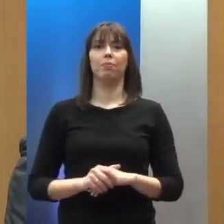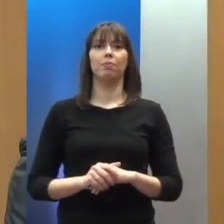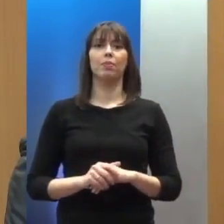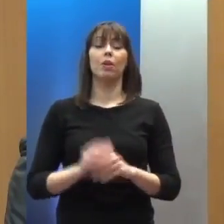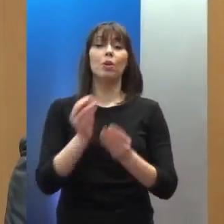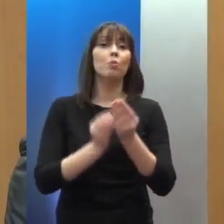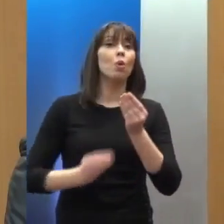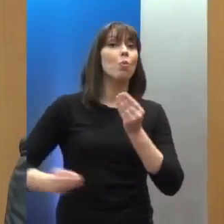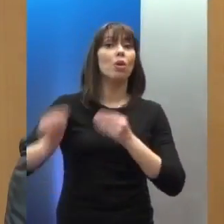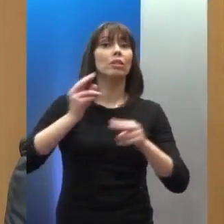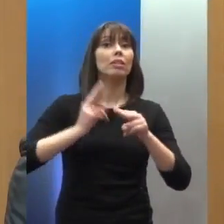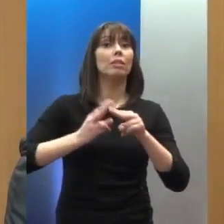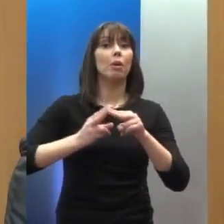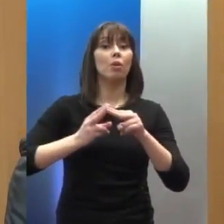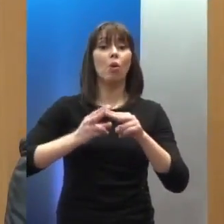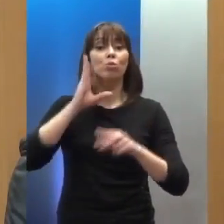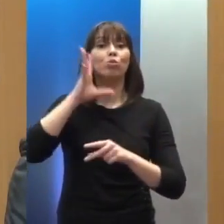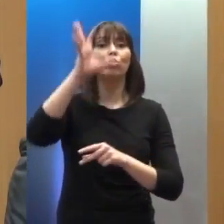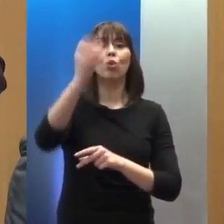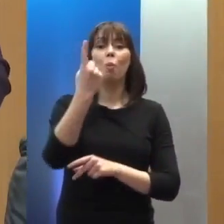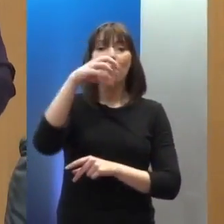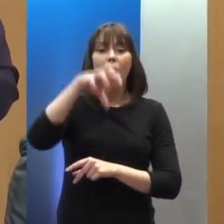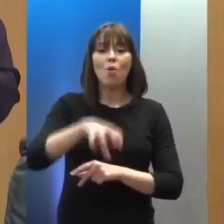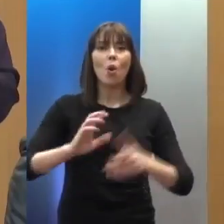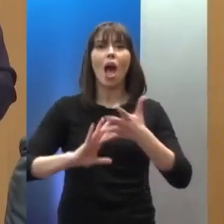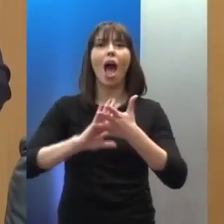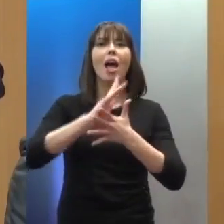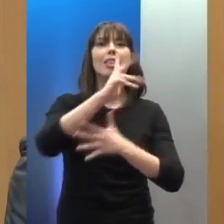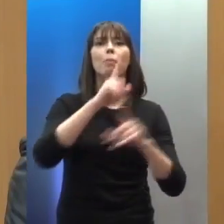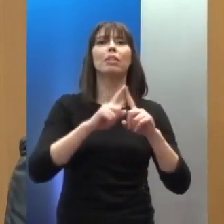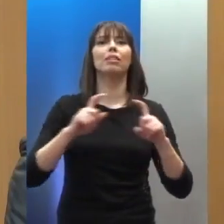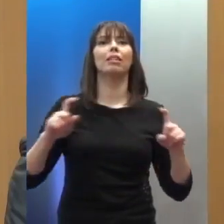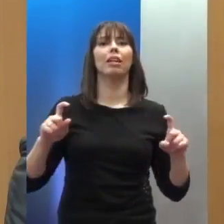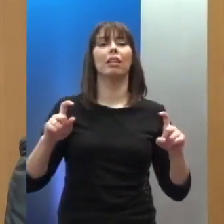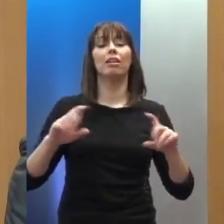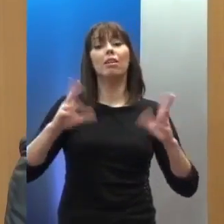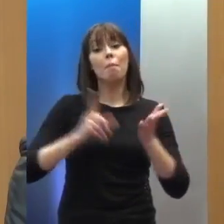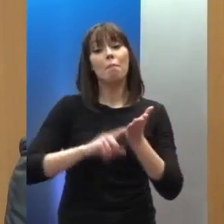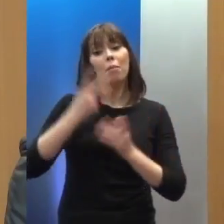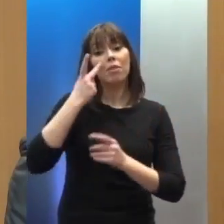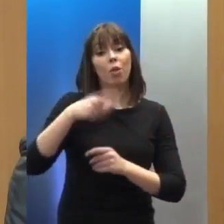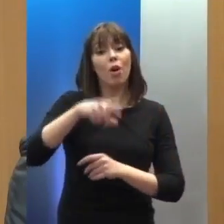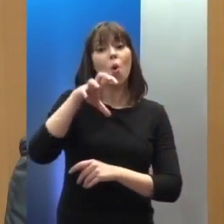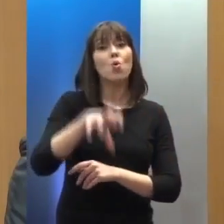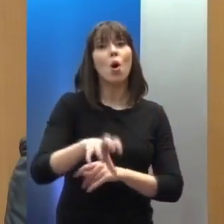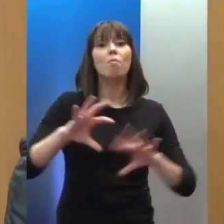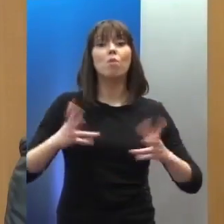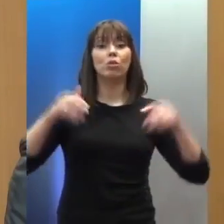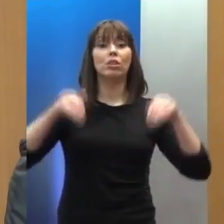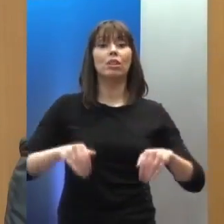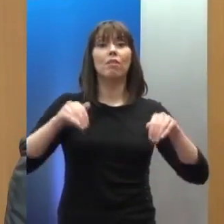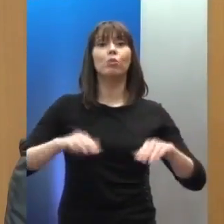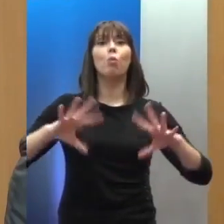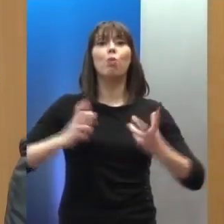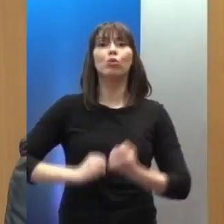της ανάπτυξης μιας χώρας δεν είναι τίποτα άλλο παρά το πόσο σέβεται και υπερασπίζεται τα ανθρώπινα δικαιώματα.